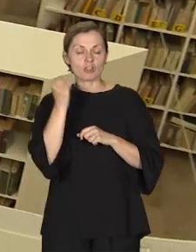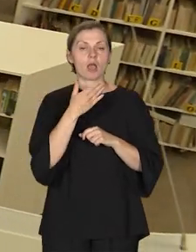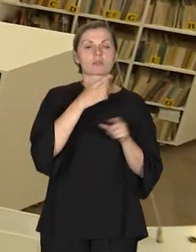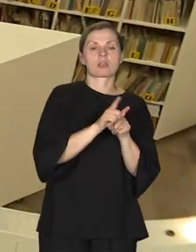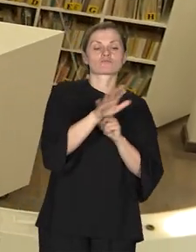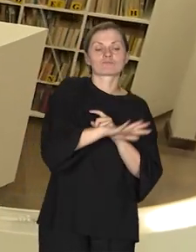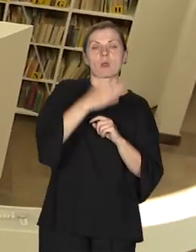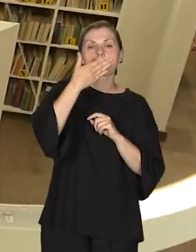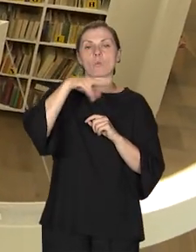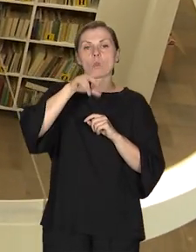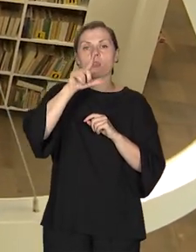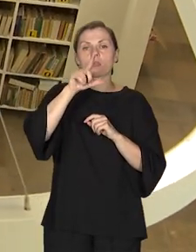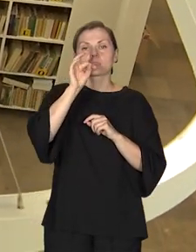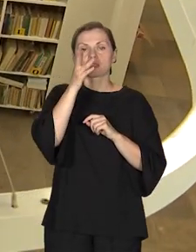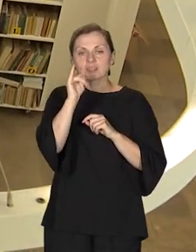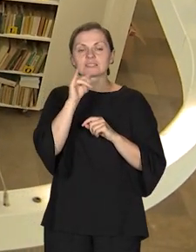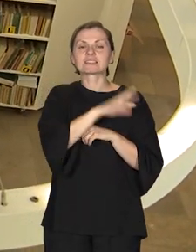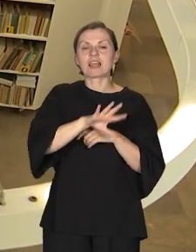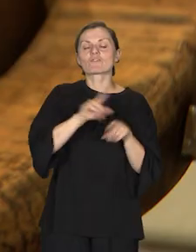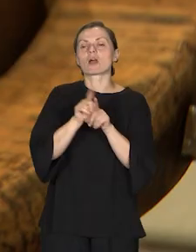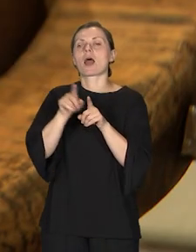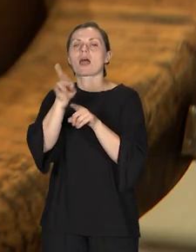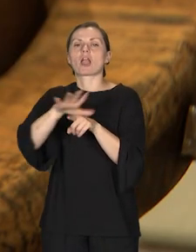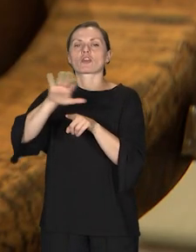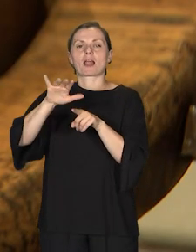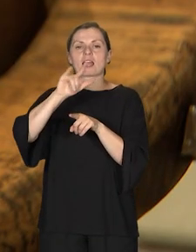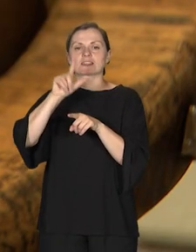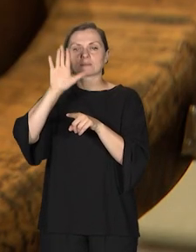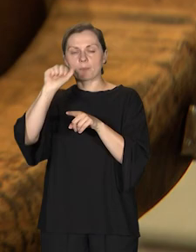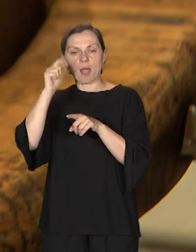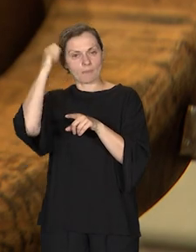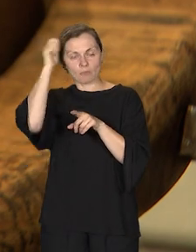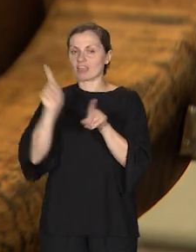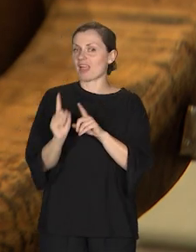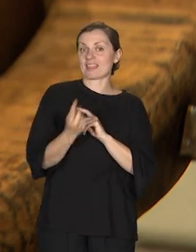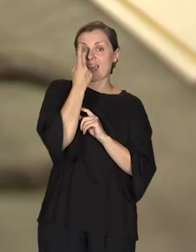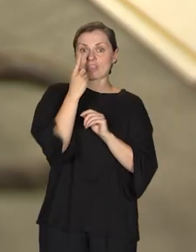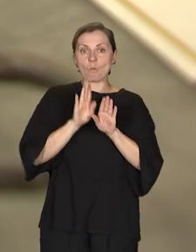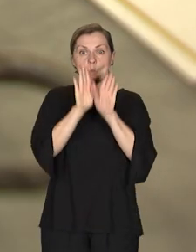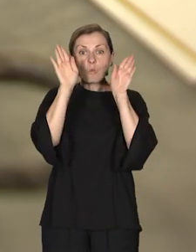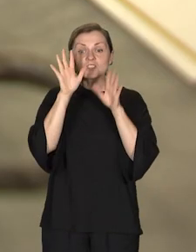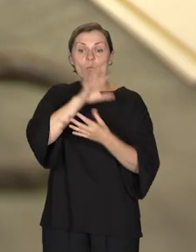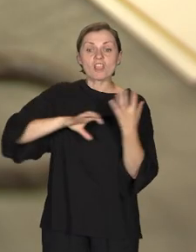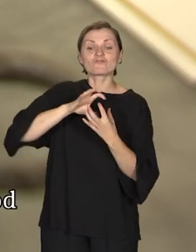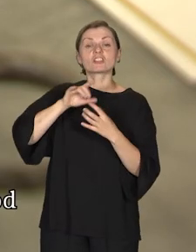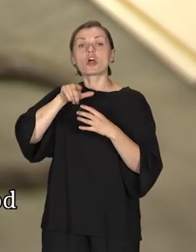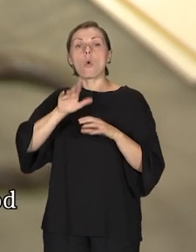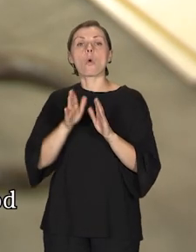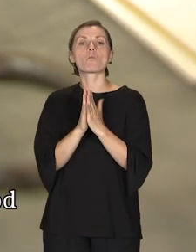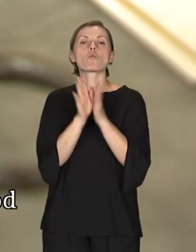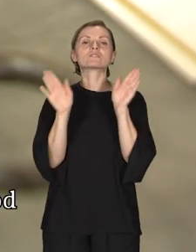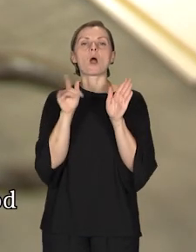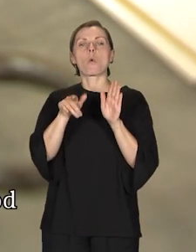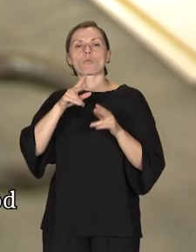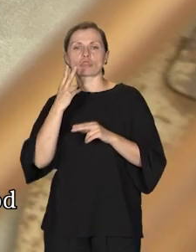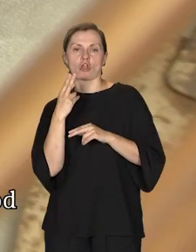multistrefa, Regionalna Izba Pamięci oraz jedyne muzeum na świecie nożyczek. A nożyczki